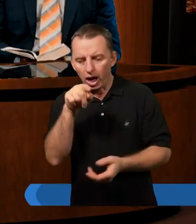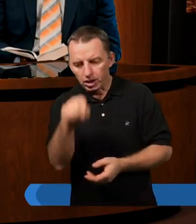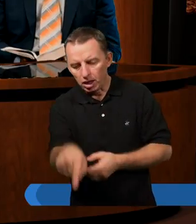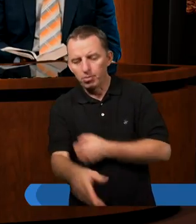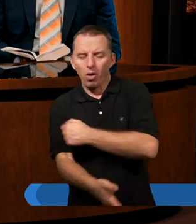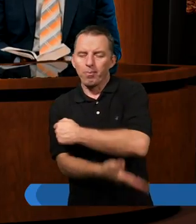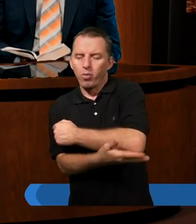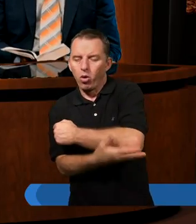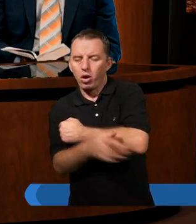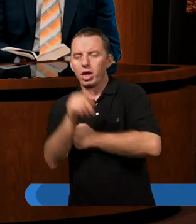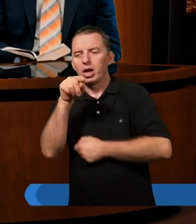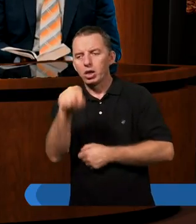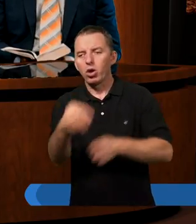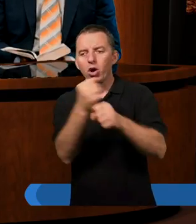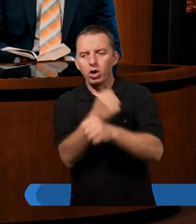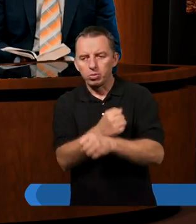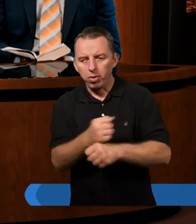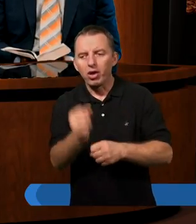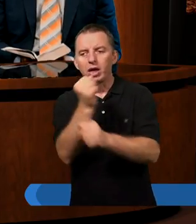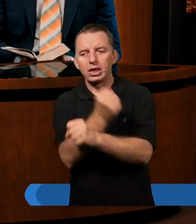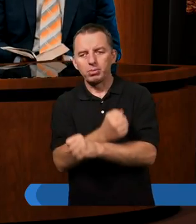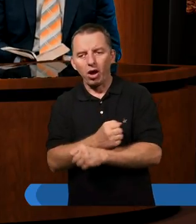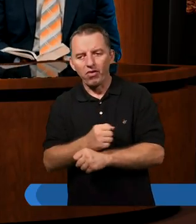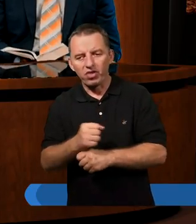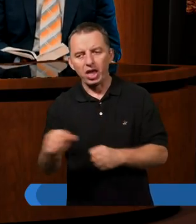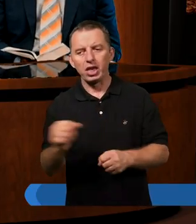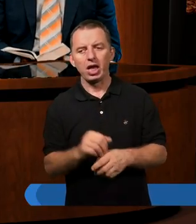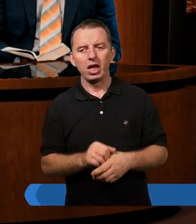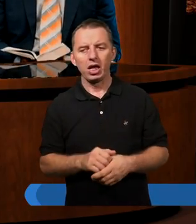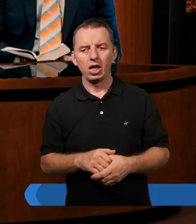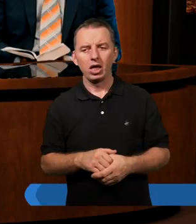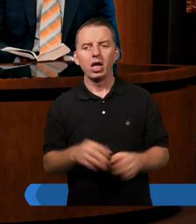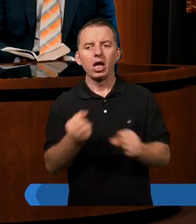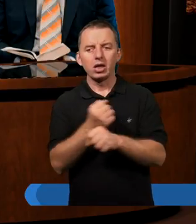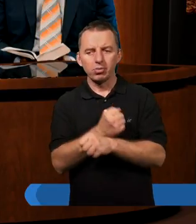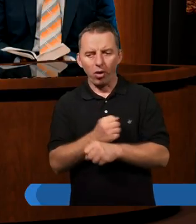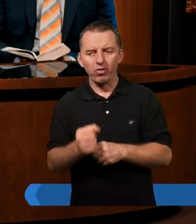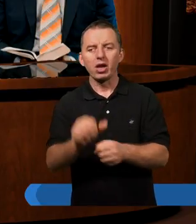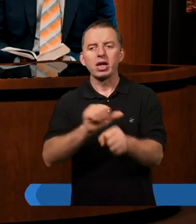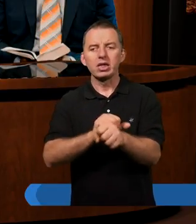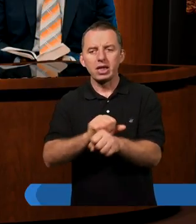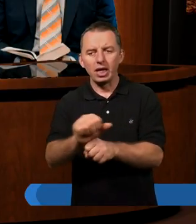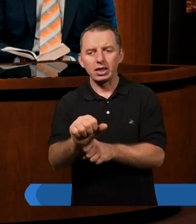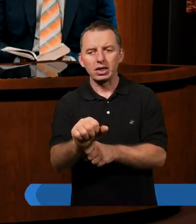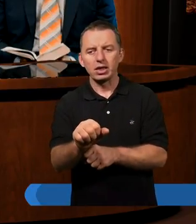zbawienie? Że jest zbawienie i zbawienie jest